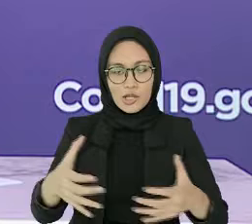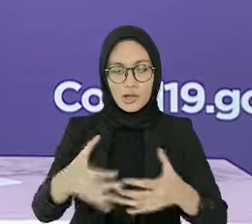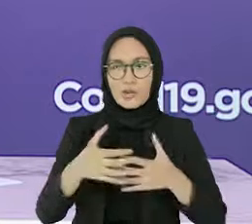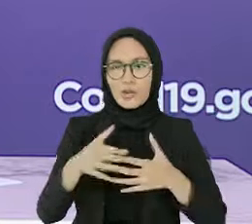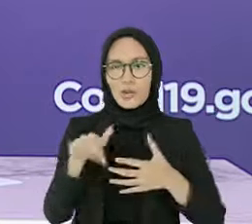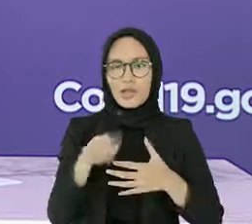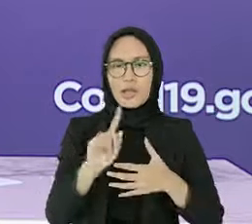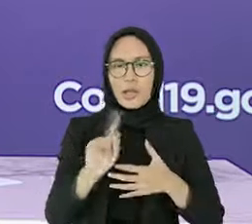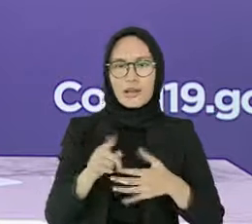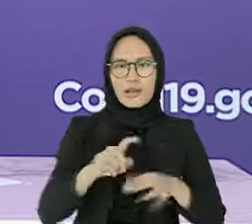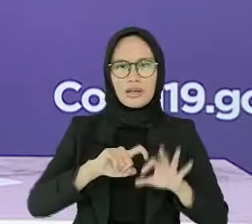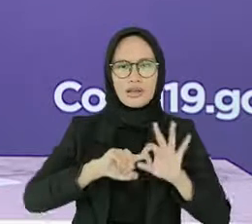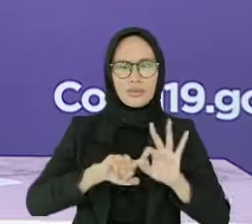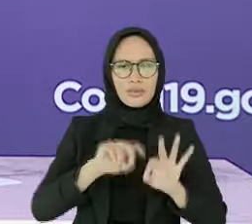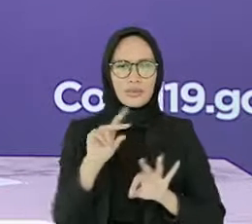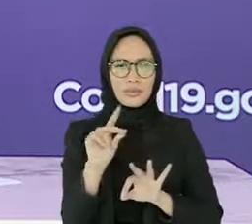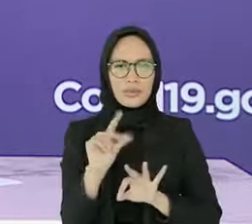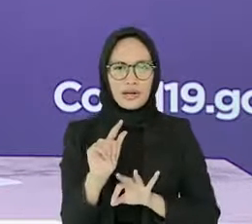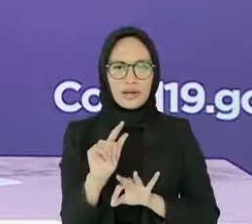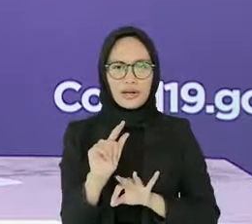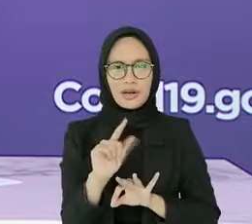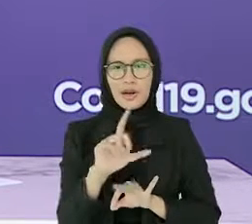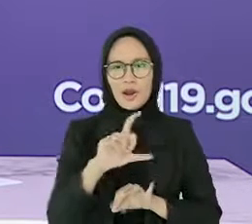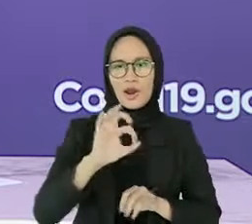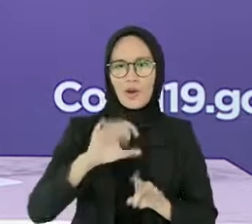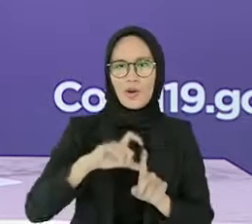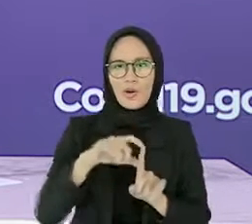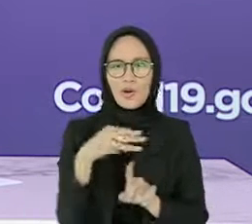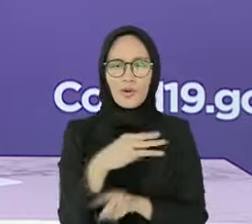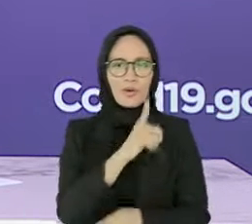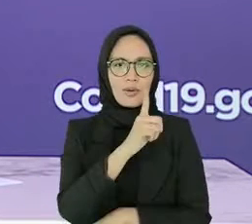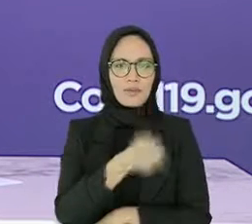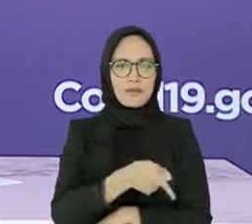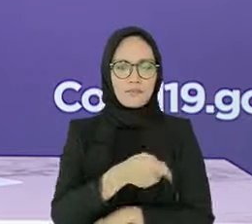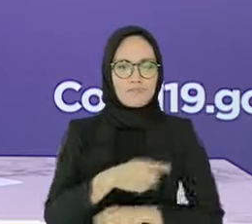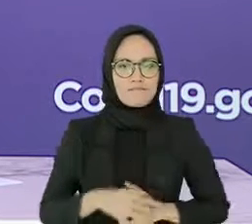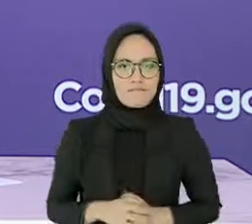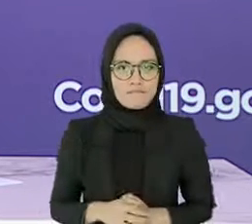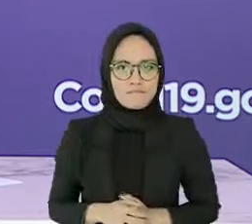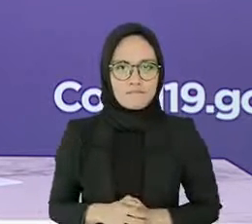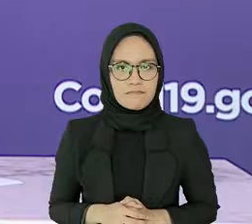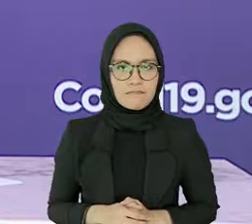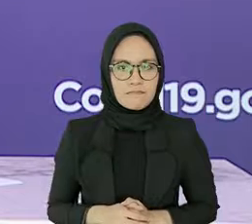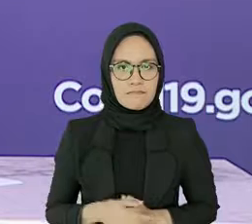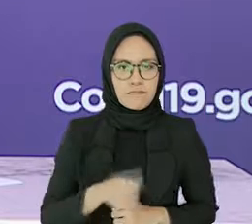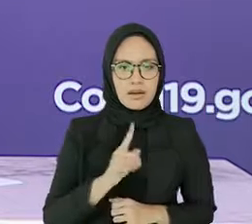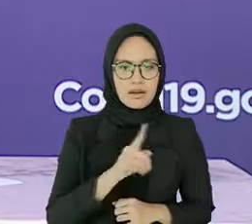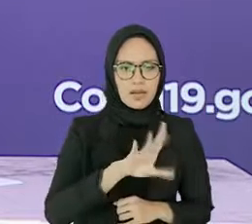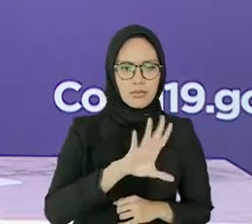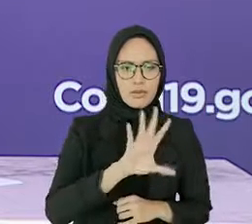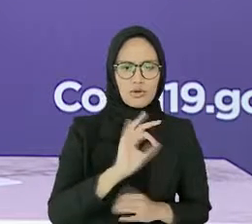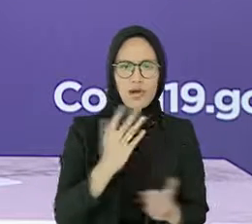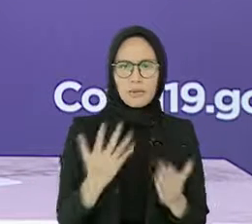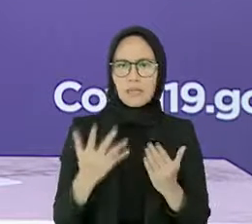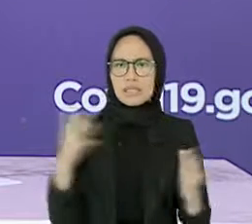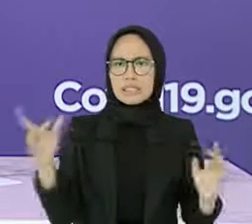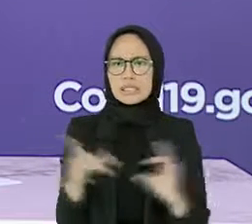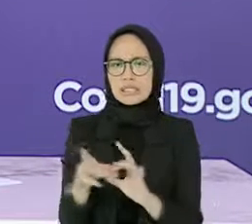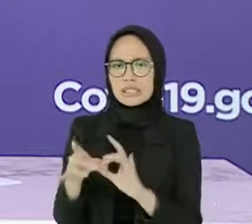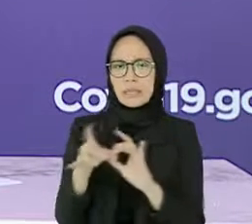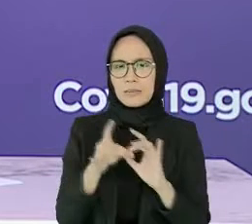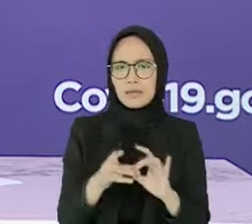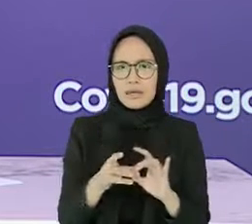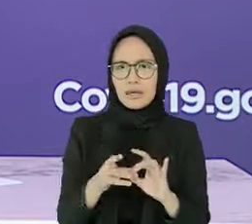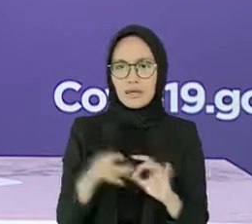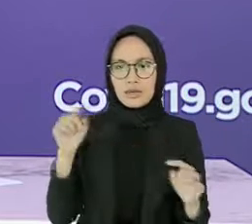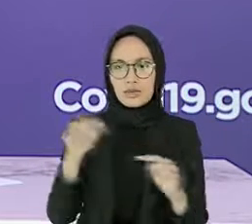integrasi QR Code peduli lindungi pada lebih dari 50 aplikasi mitra untuk memudahkan